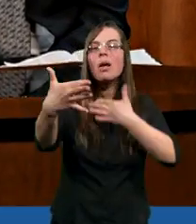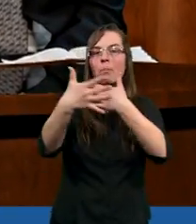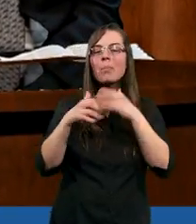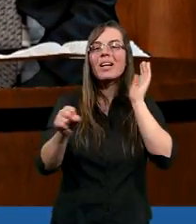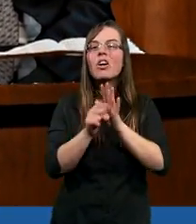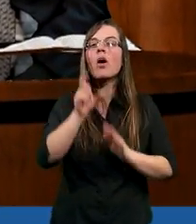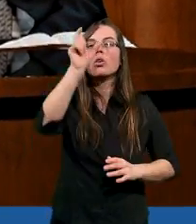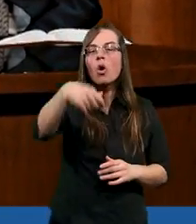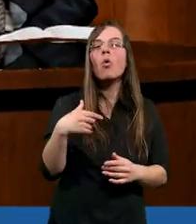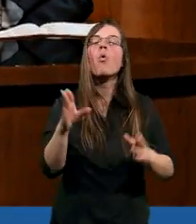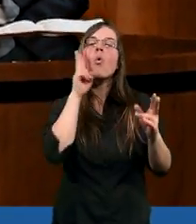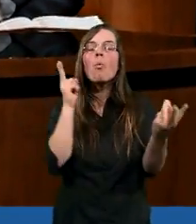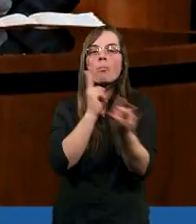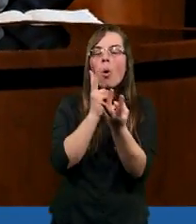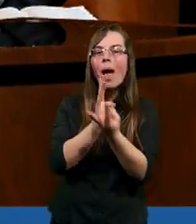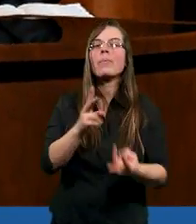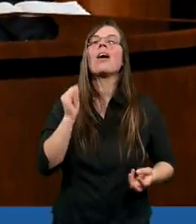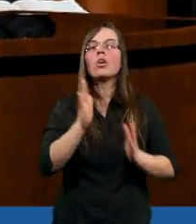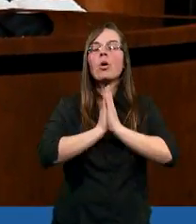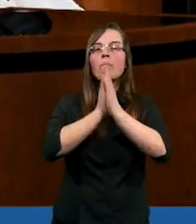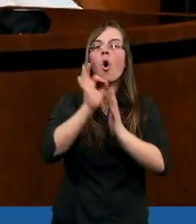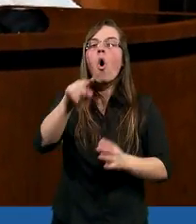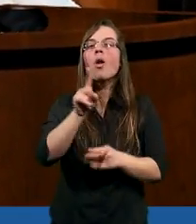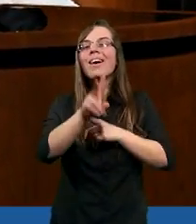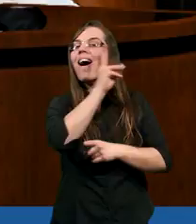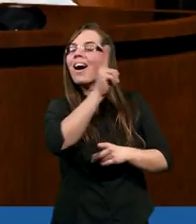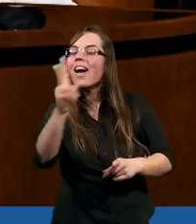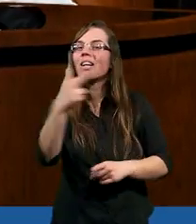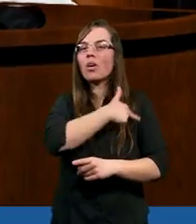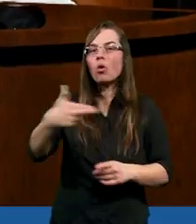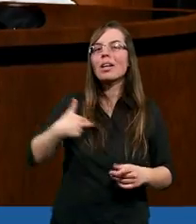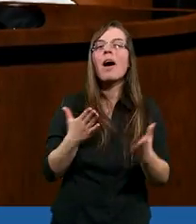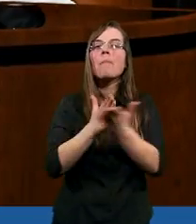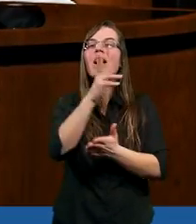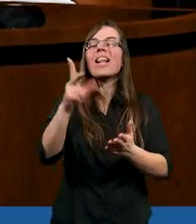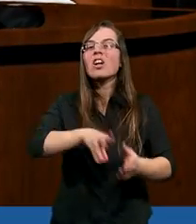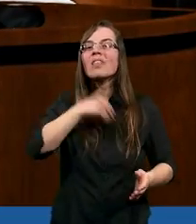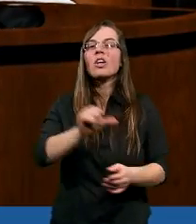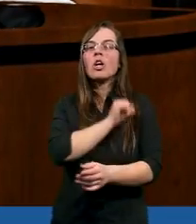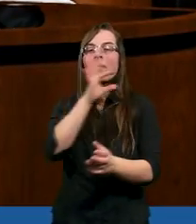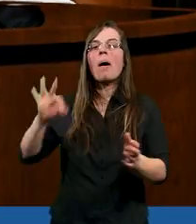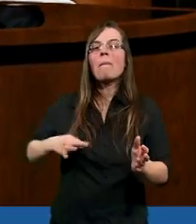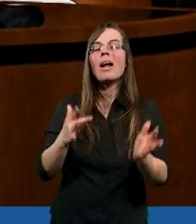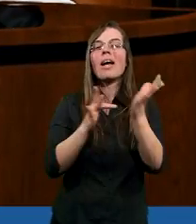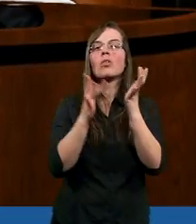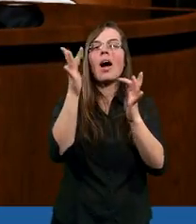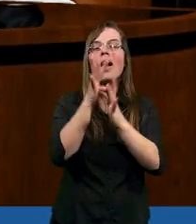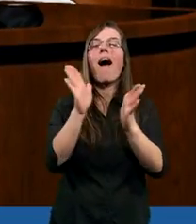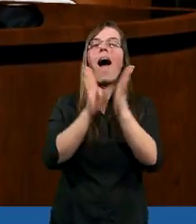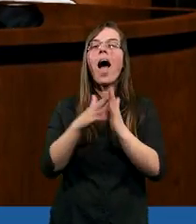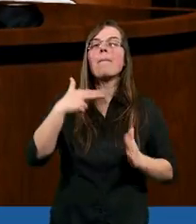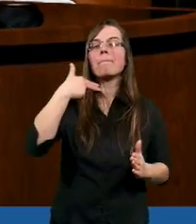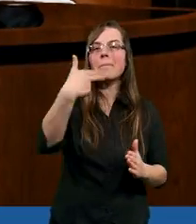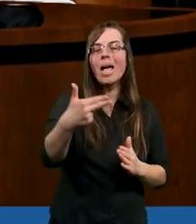przybliżają do Ciebie, upodabniają. Proszę o to dla każdego z nas, przez Najświętsze Imię Pana Jezusa Chrystusa.